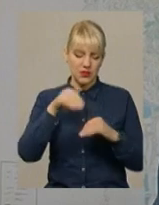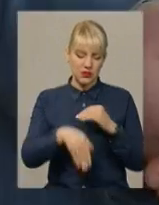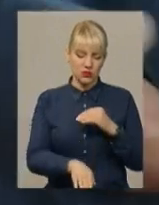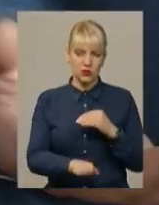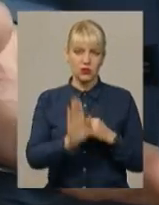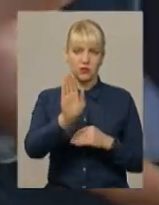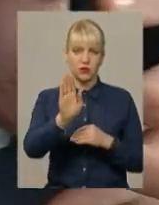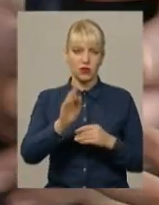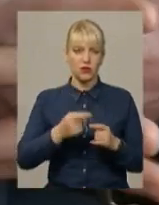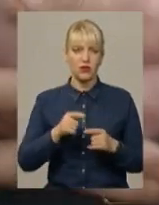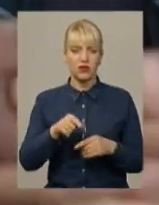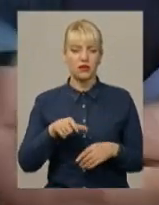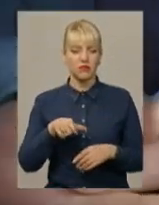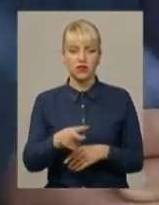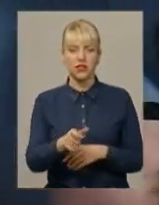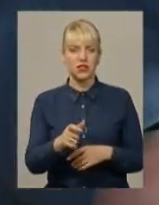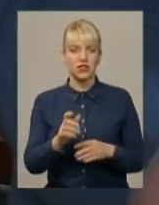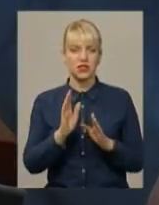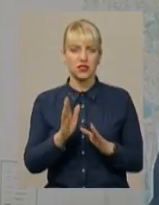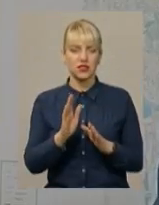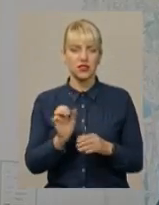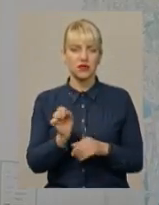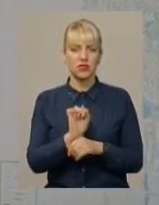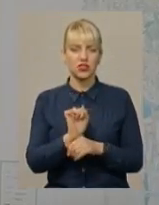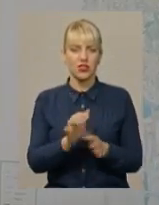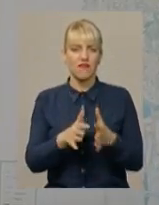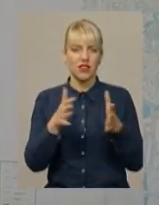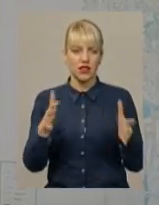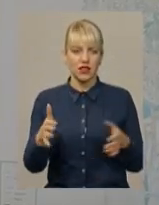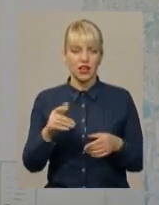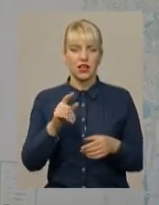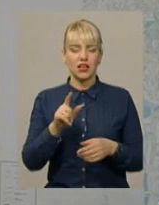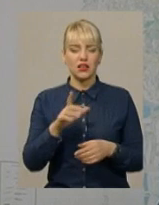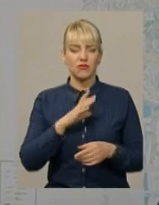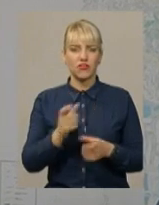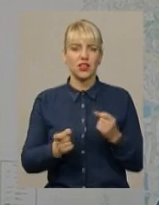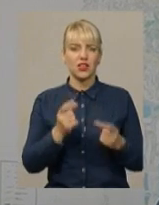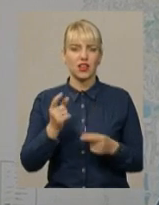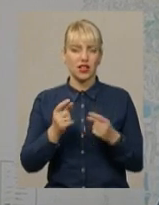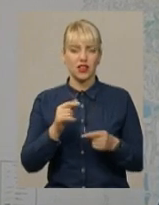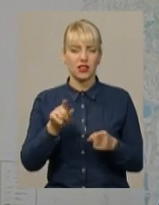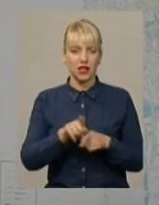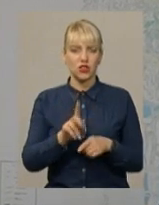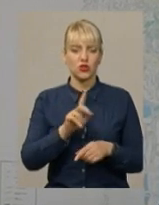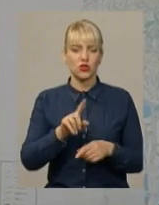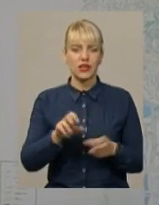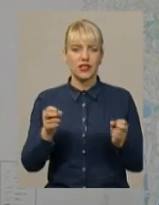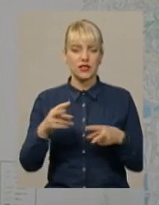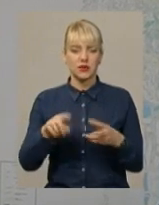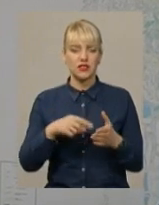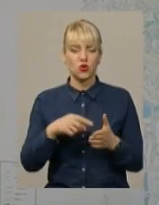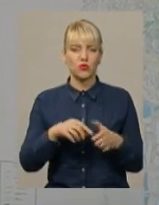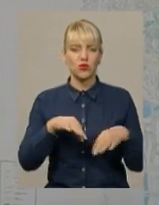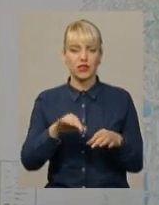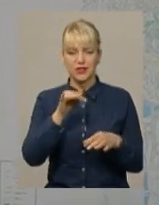-підйомами. Спецкомунтранс взагалі тільки великі машини-сміттєвоз. І доволі часто виникали такі ситуації, що спецкомунтранс не